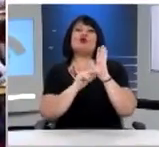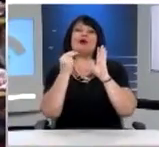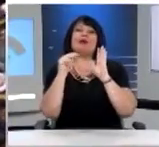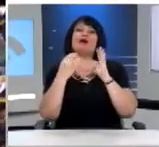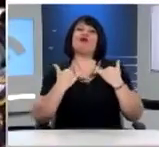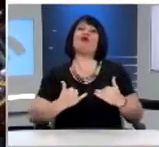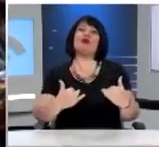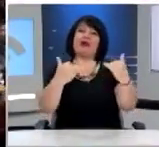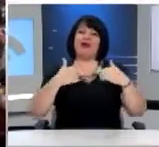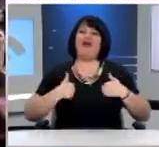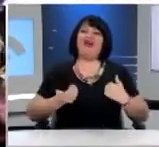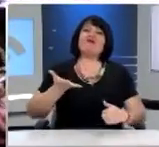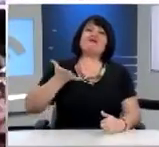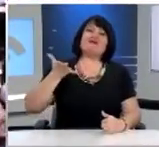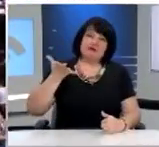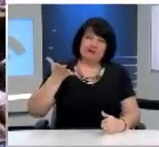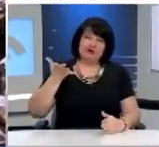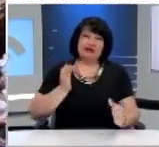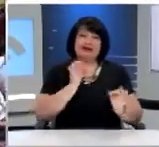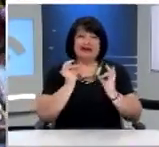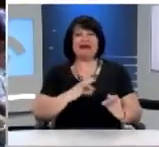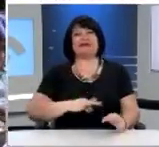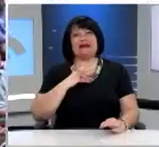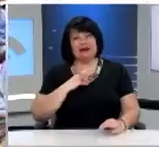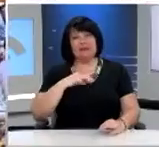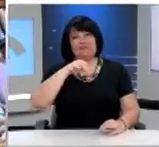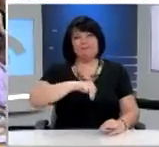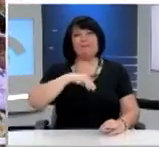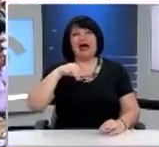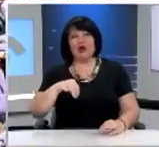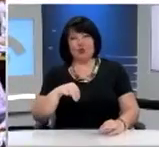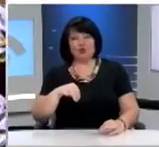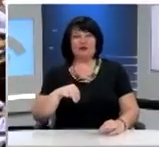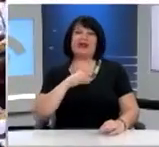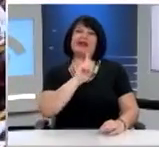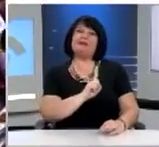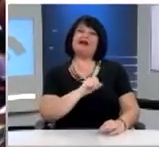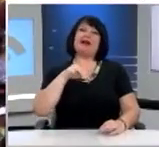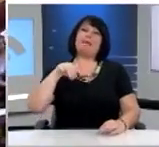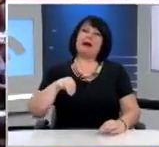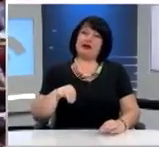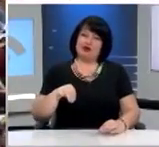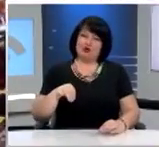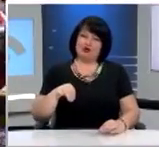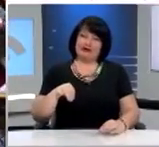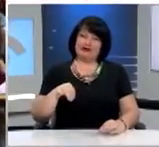Βουλής των Εφήβων οι κυρίες και κύριοι Μαρία Μάρκου, Δήμητρα Μακρινιώτη,